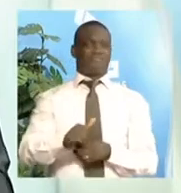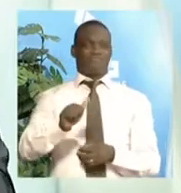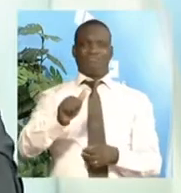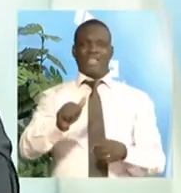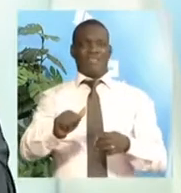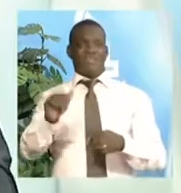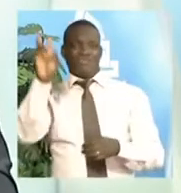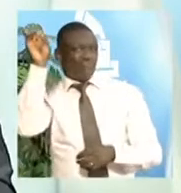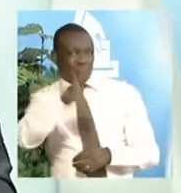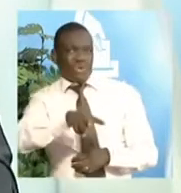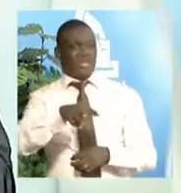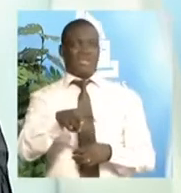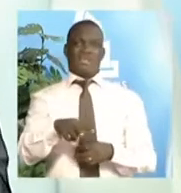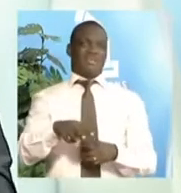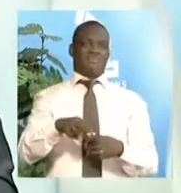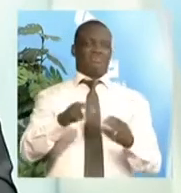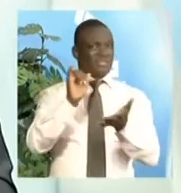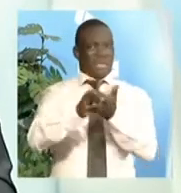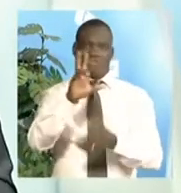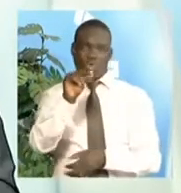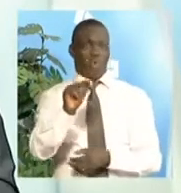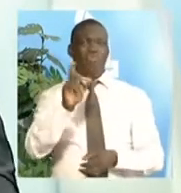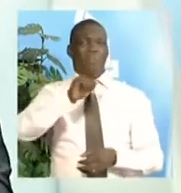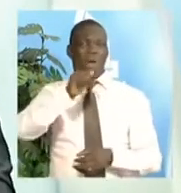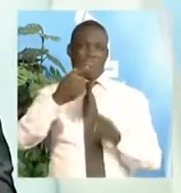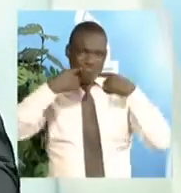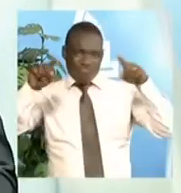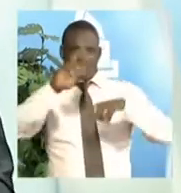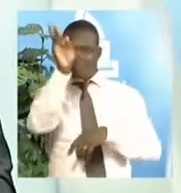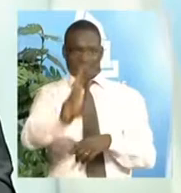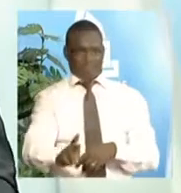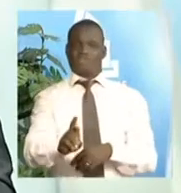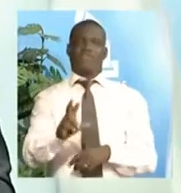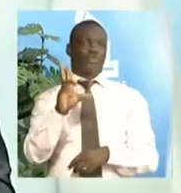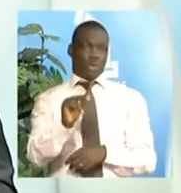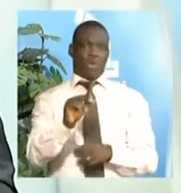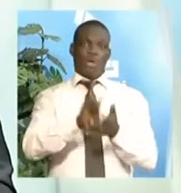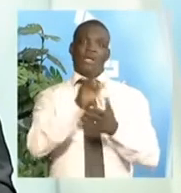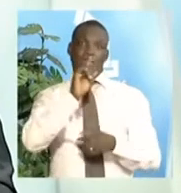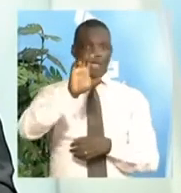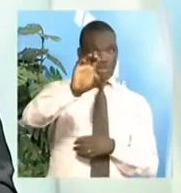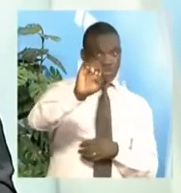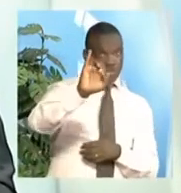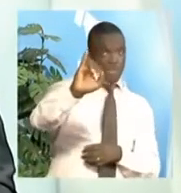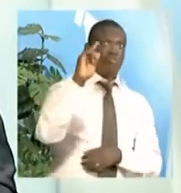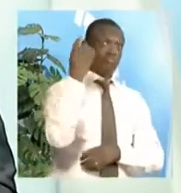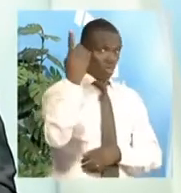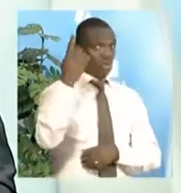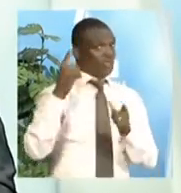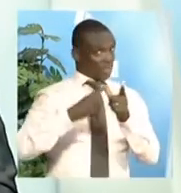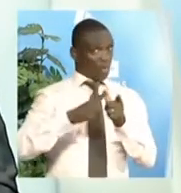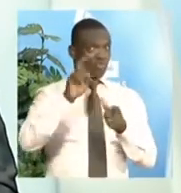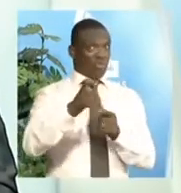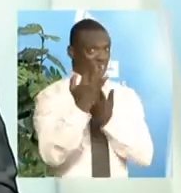qui consistent à proclamer les résultats en lieu et place de la Commission électorale, seul organe habilité à proclamer les dits résultats. Donc, il faut faire